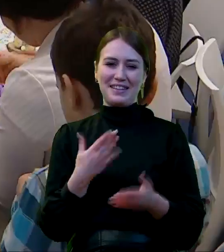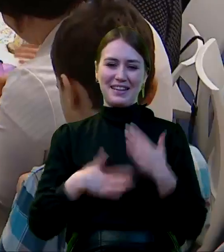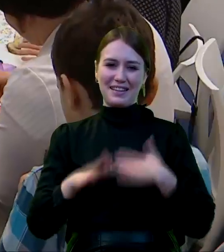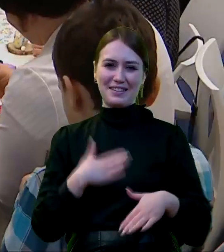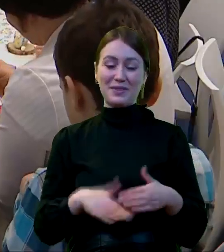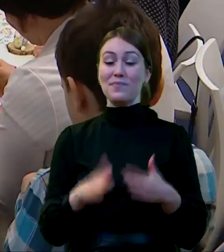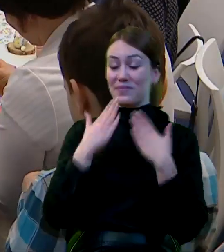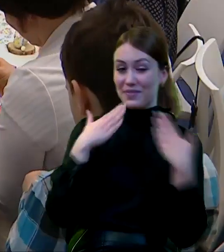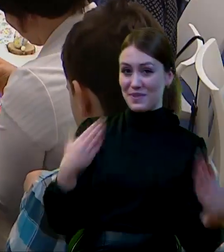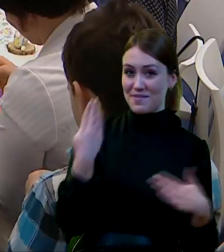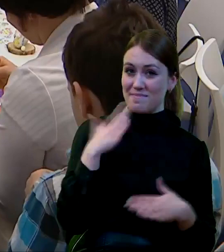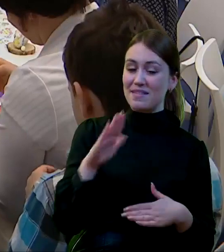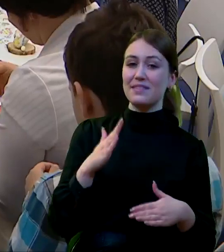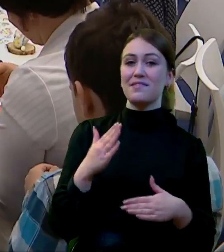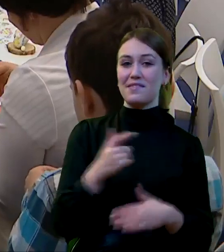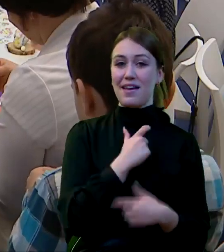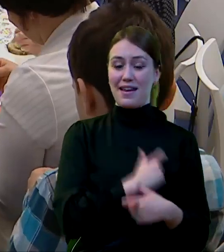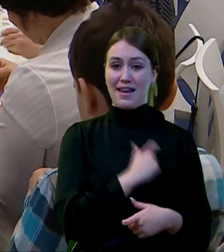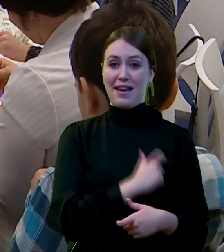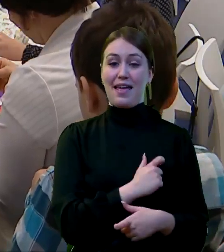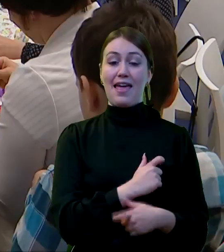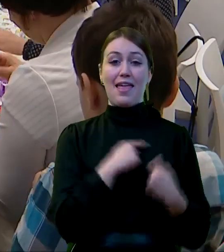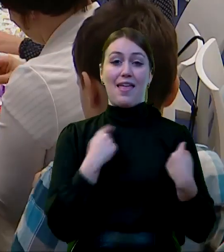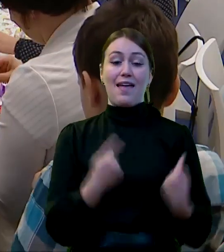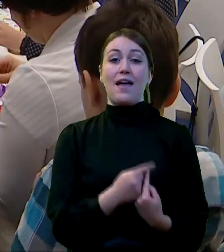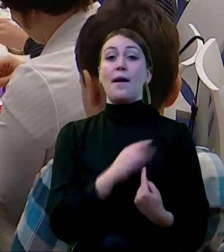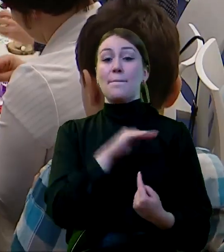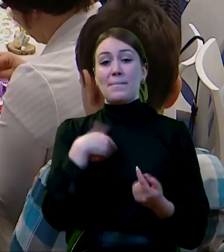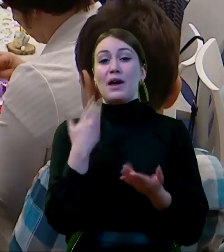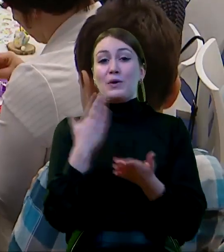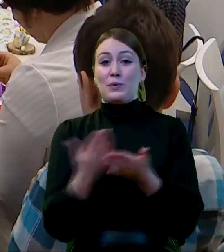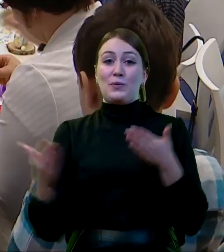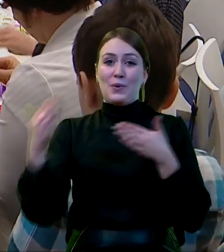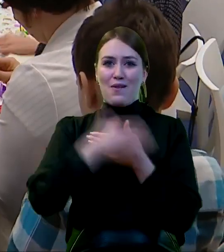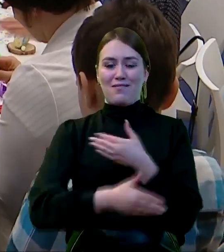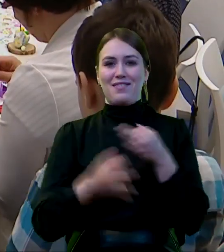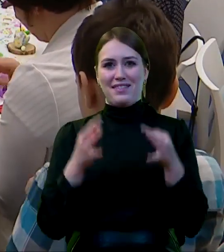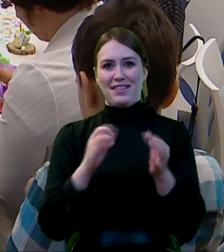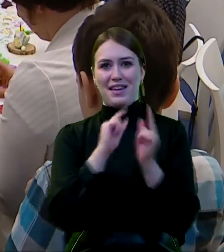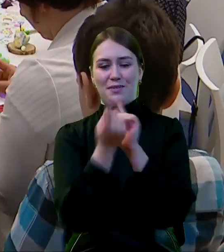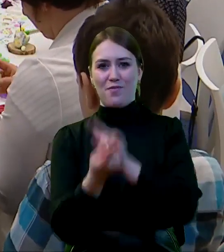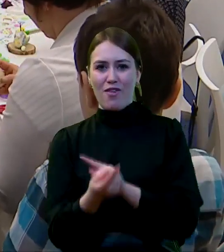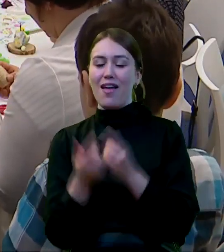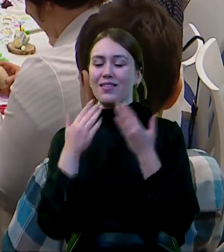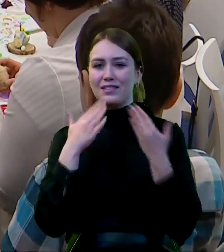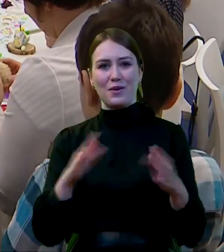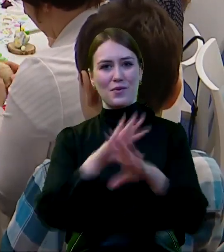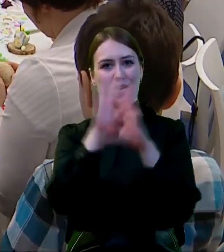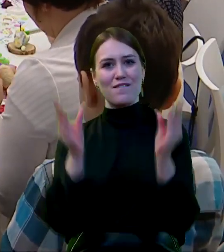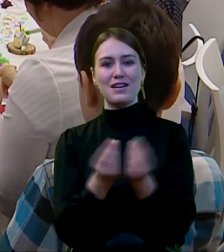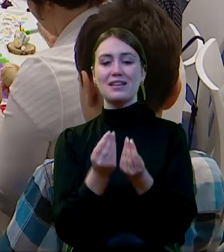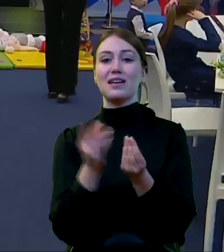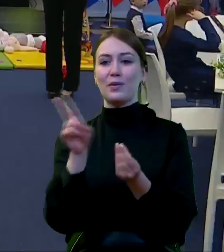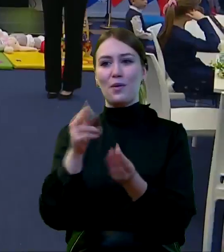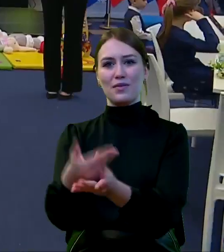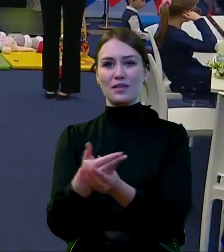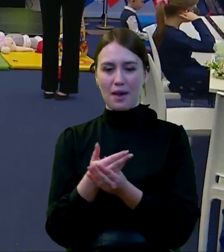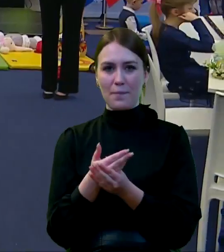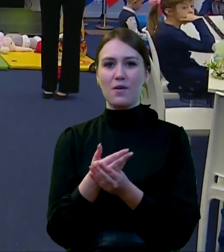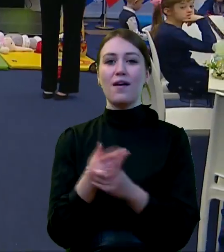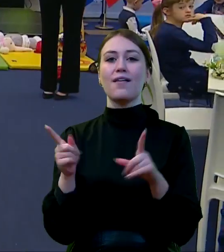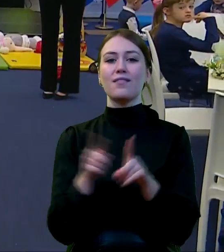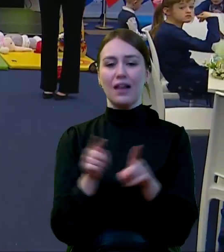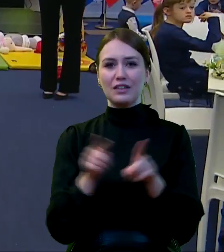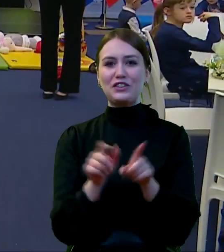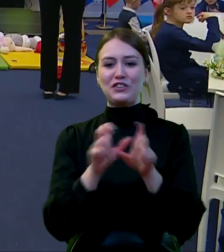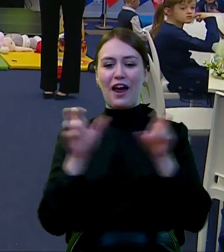Dziękujemy pani bardzo serdecznie. Szanowni państwo, my kończymy dzisiejsze spotkanie. Dziękuję wszystkim zaproszonym gościom za